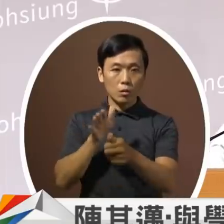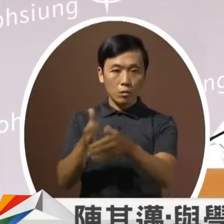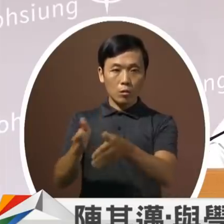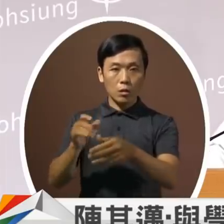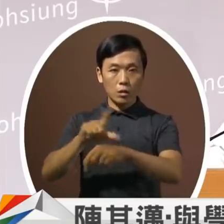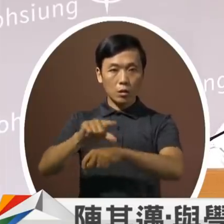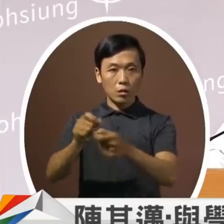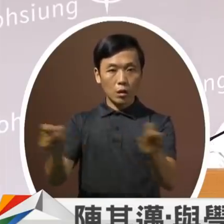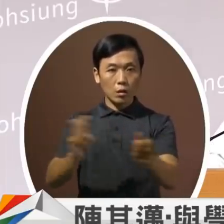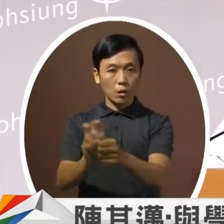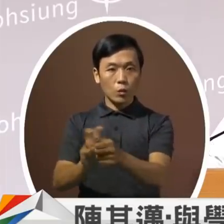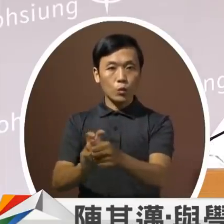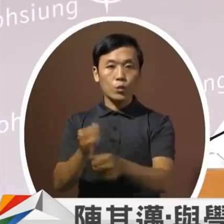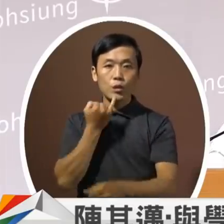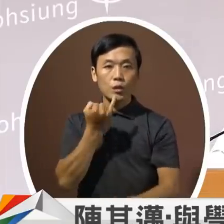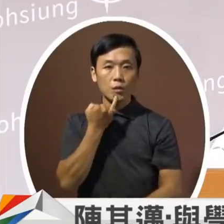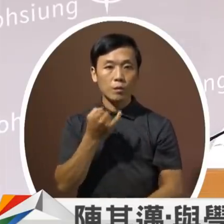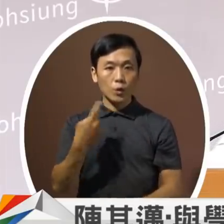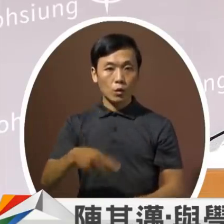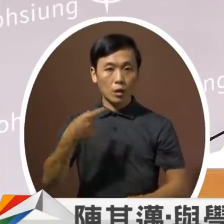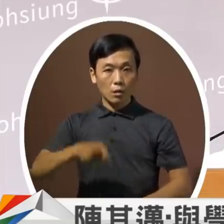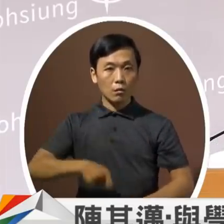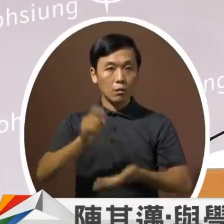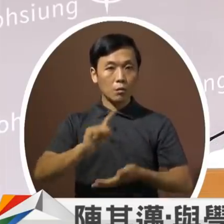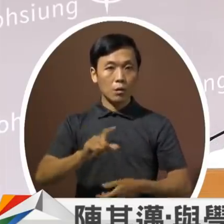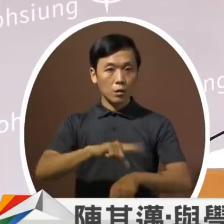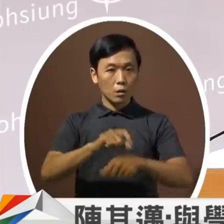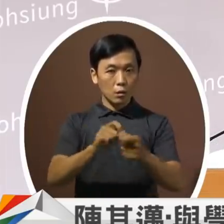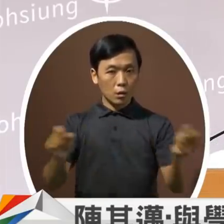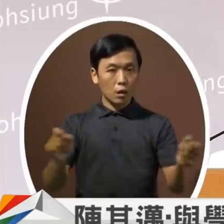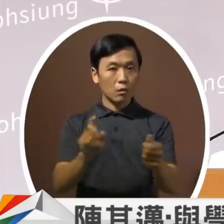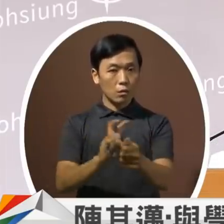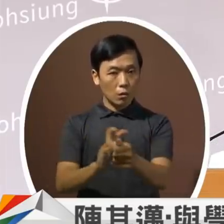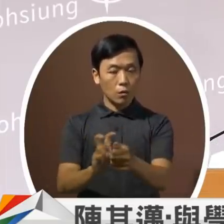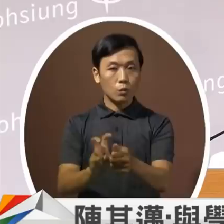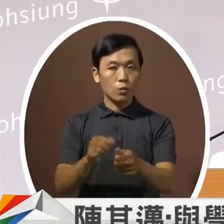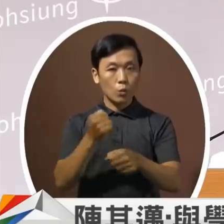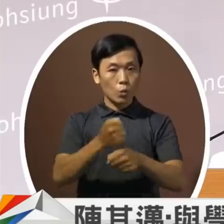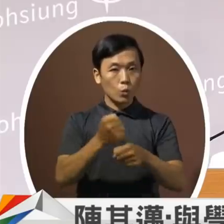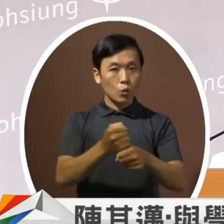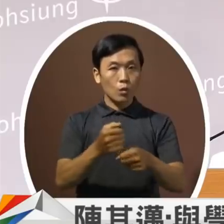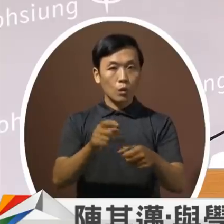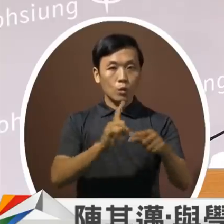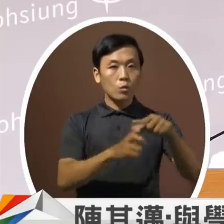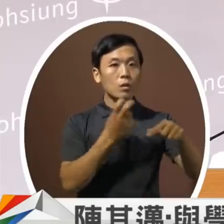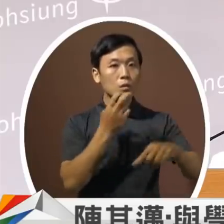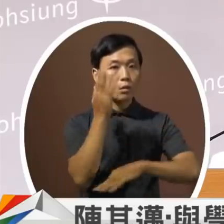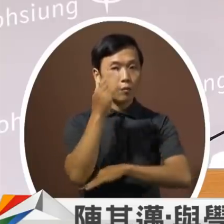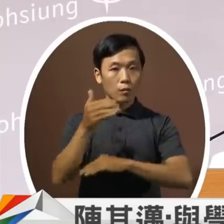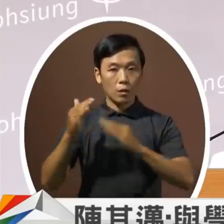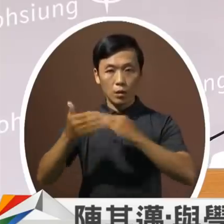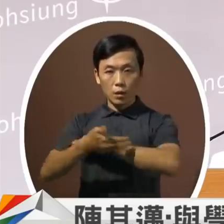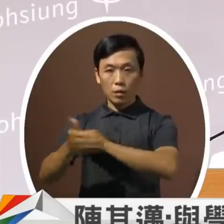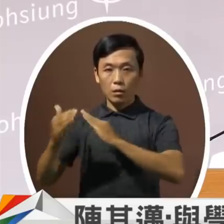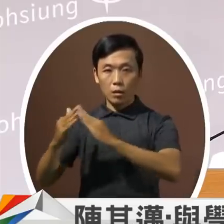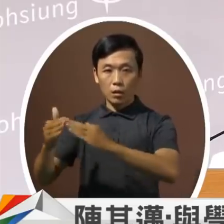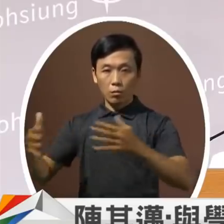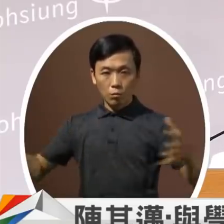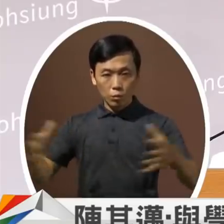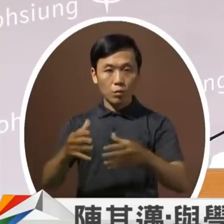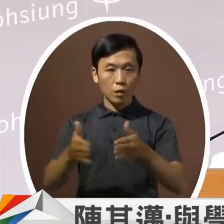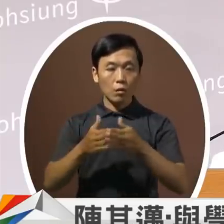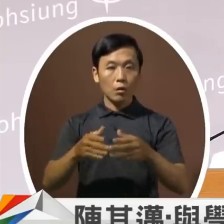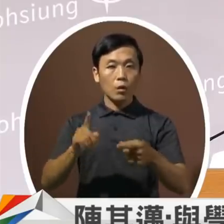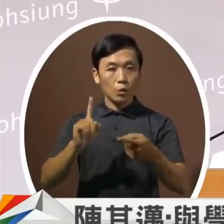顾我还是要必须讲长照的这个工作它其实也必须整合中央跟地方的一个资源因为地方